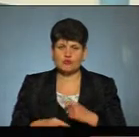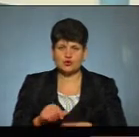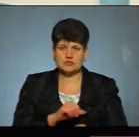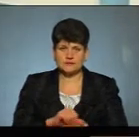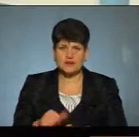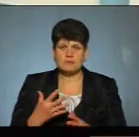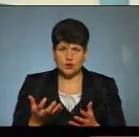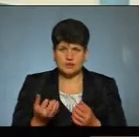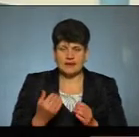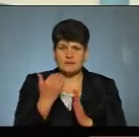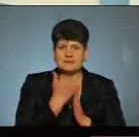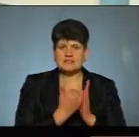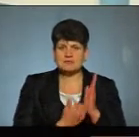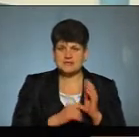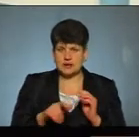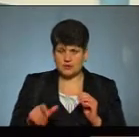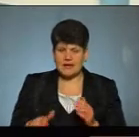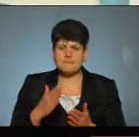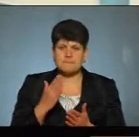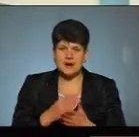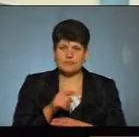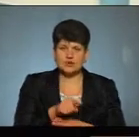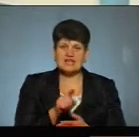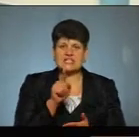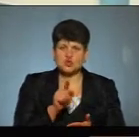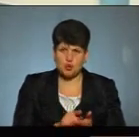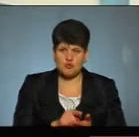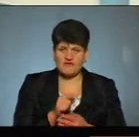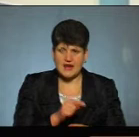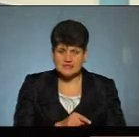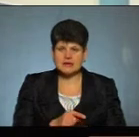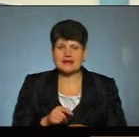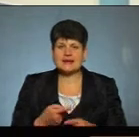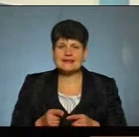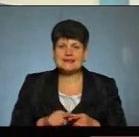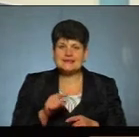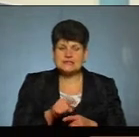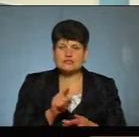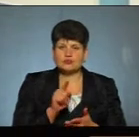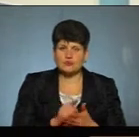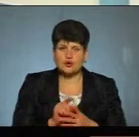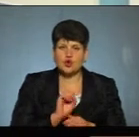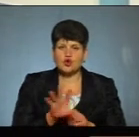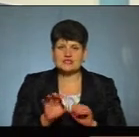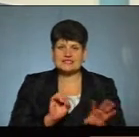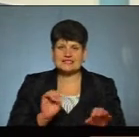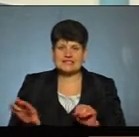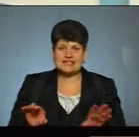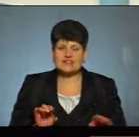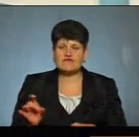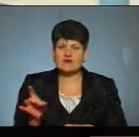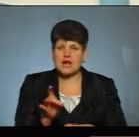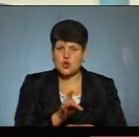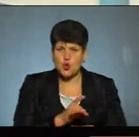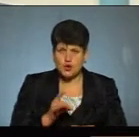списки тих людей, маємо їхні зобов'язання. Ці зобов'язання розвіслені по районах, по